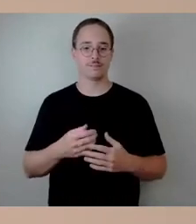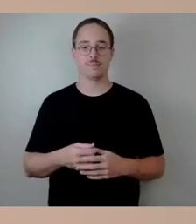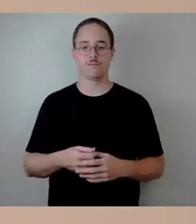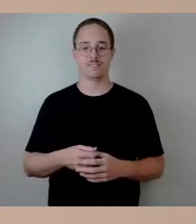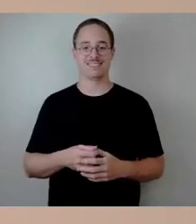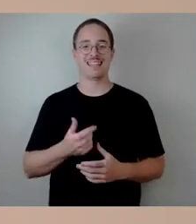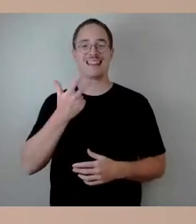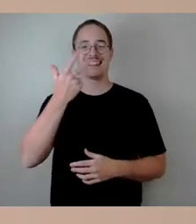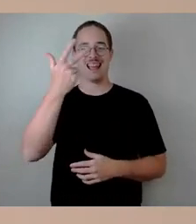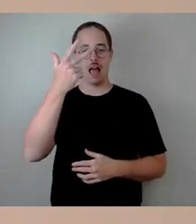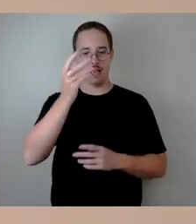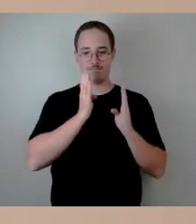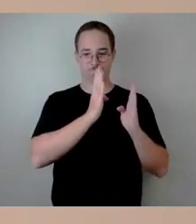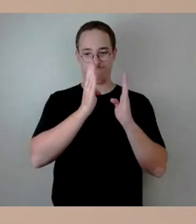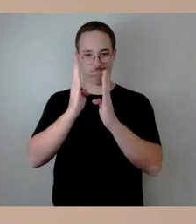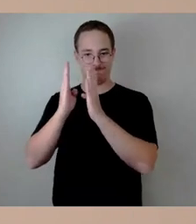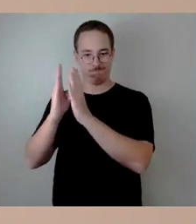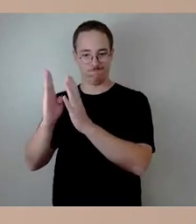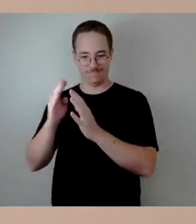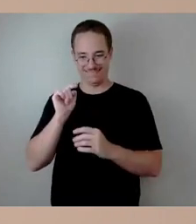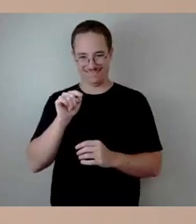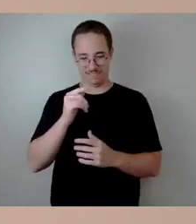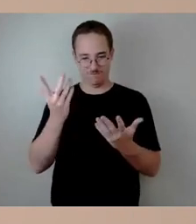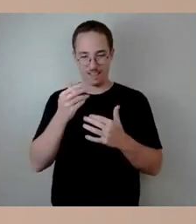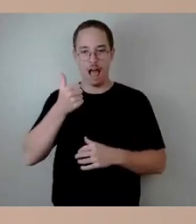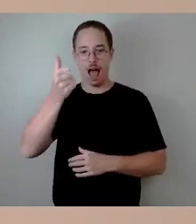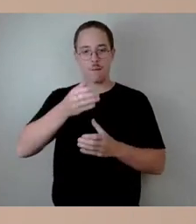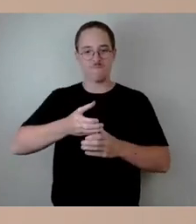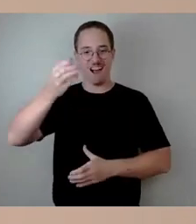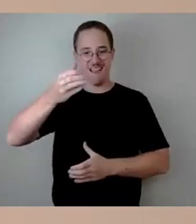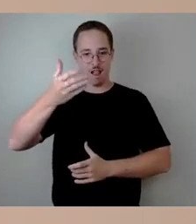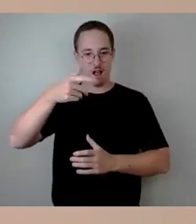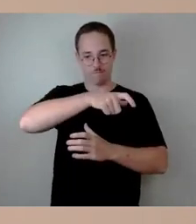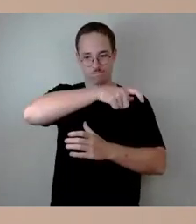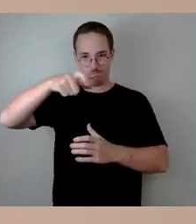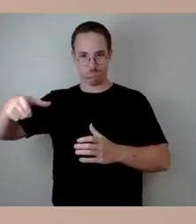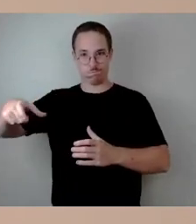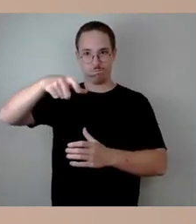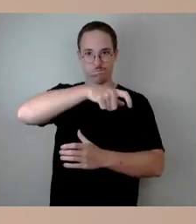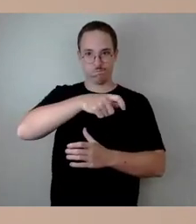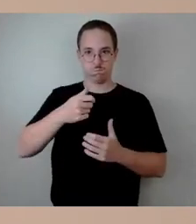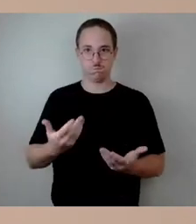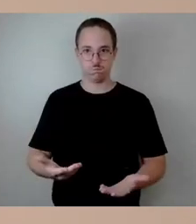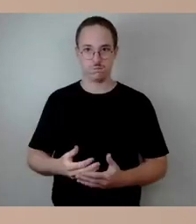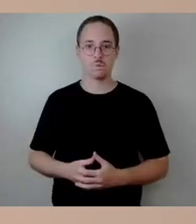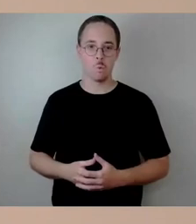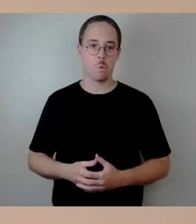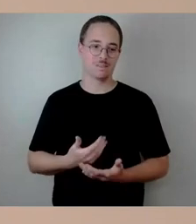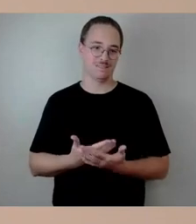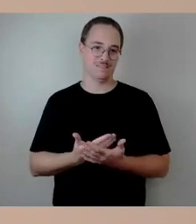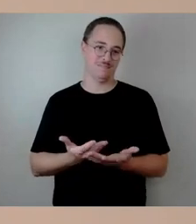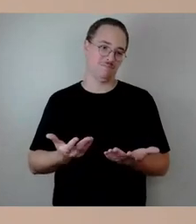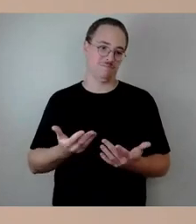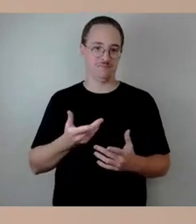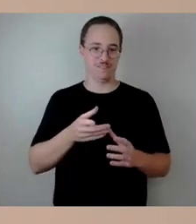Ich bezweifle nach dem derzeitigen Stand, dass nach den Ereignissen ein Brückenprüfingenieur